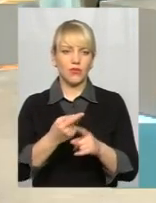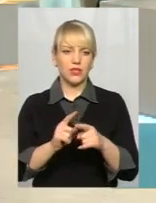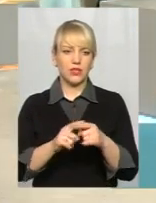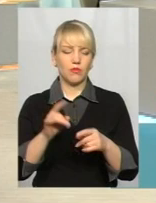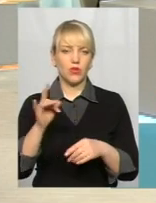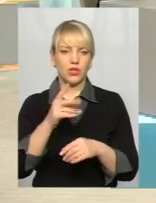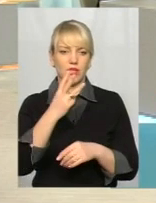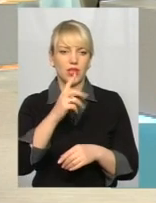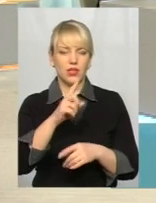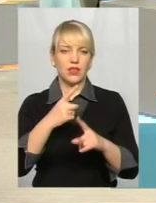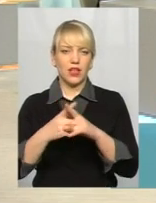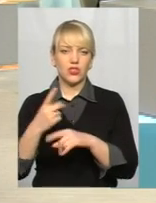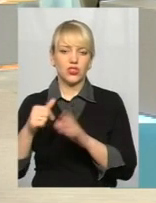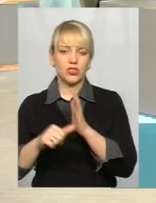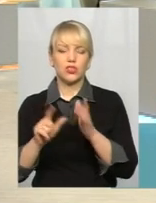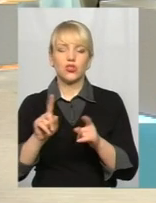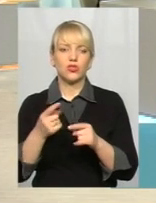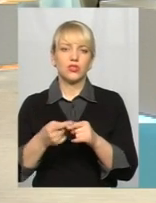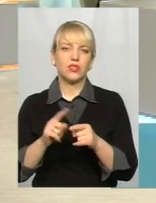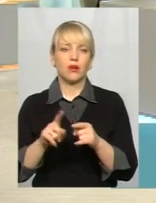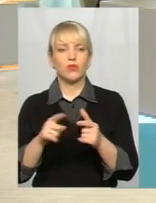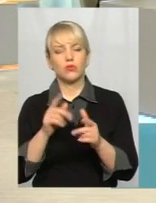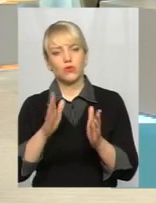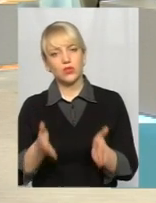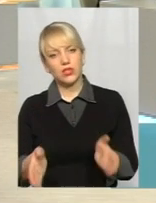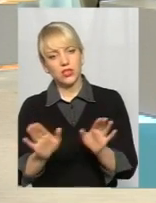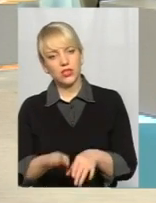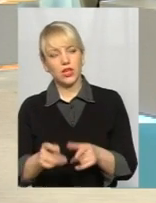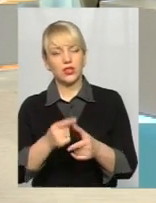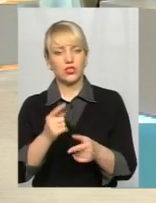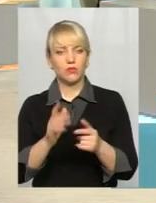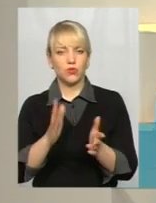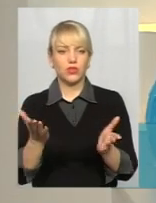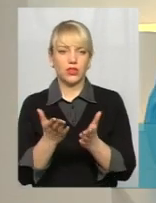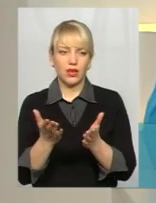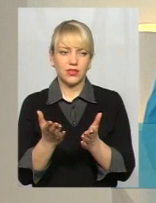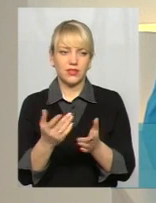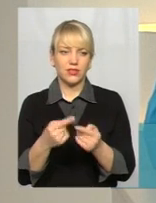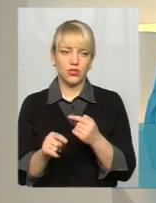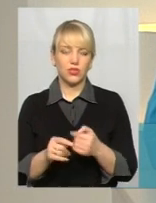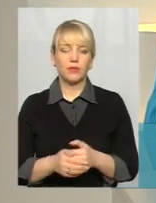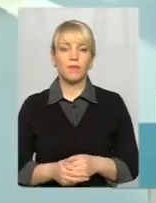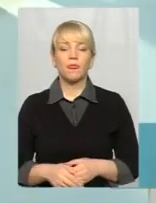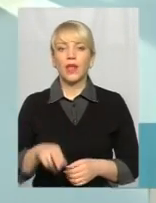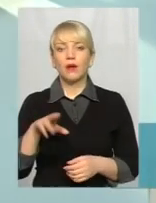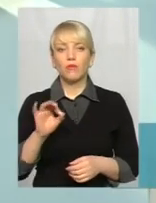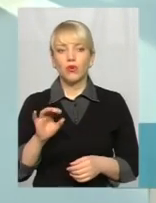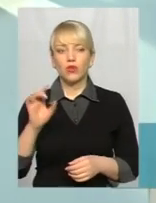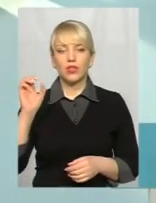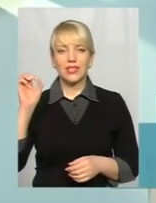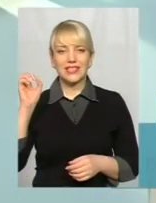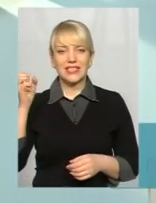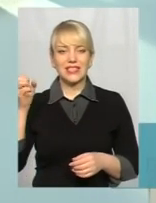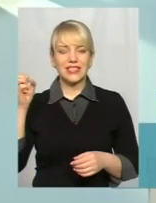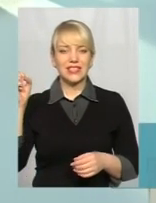6. Що із ними? Чи вони планують залишатися, чи стосовно них теж будуть якісь перенесення? По світлових екранах